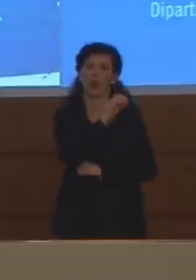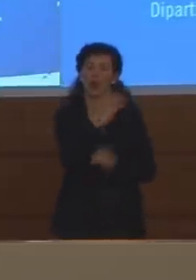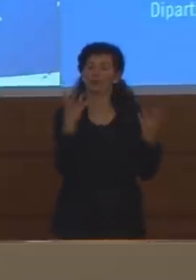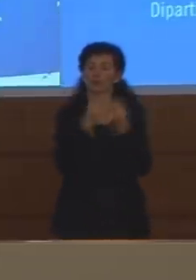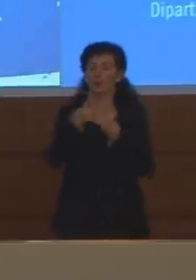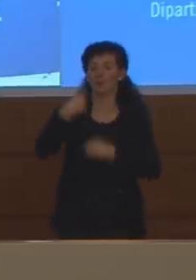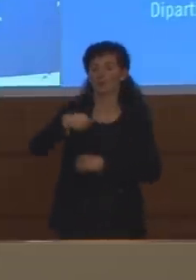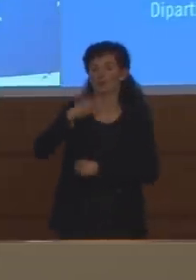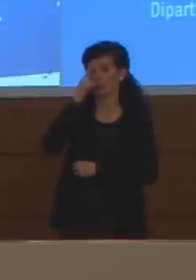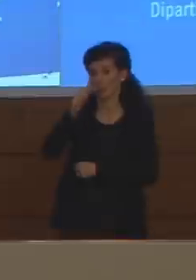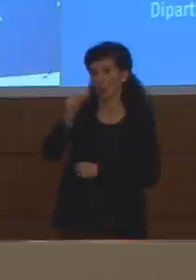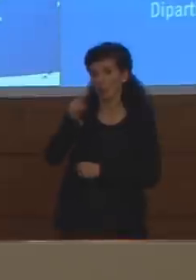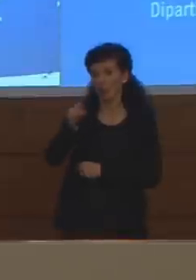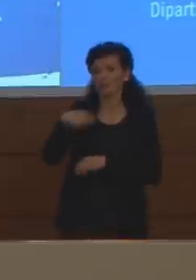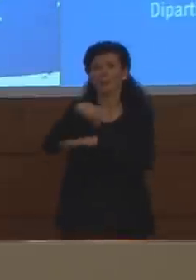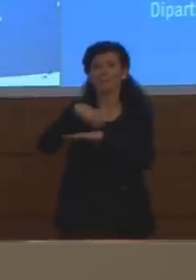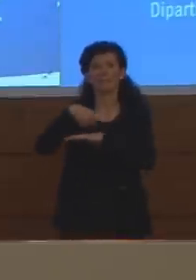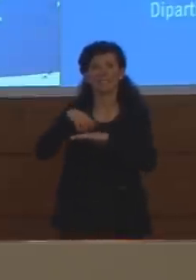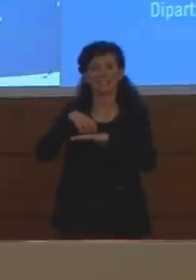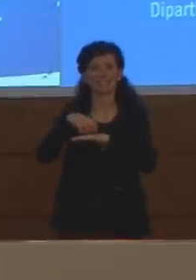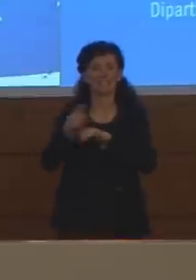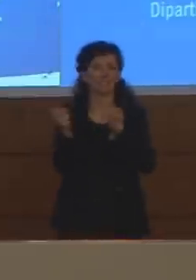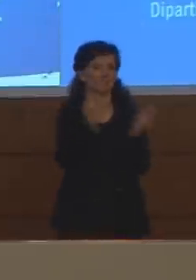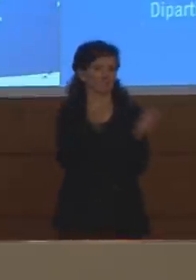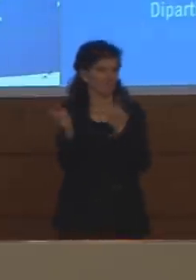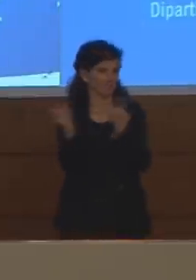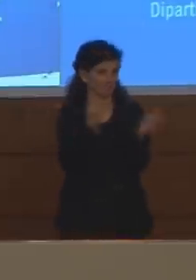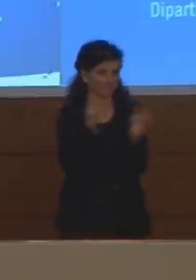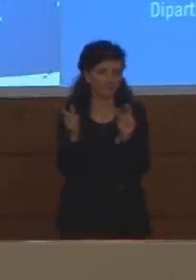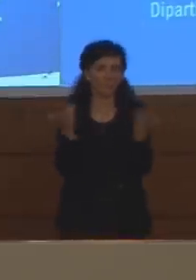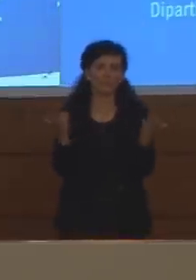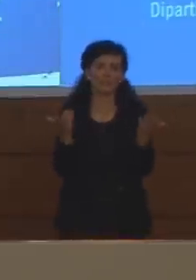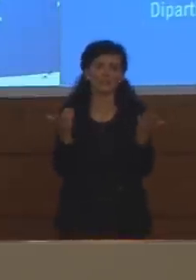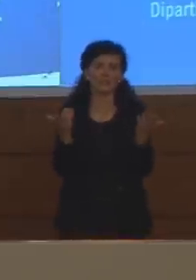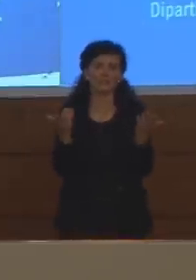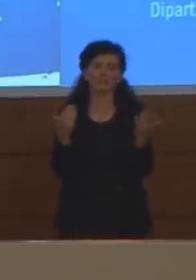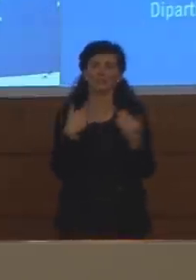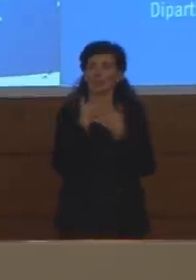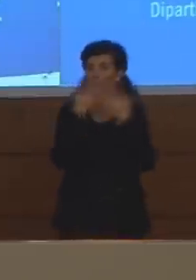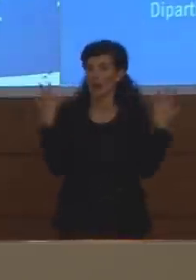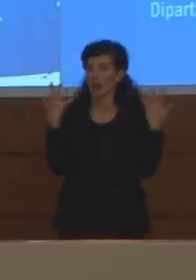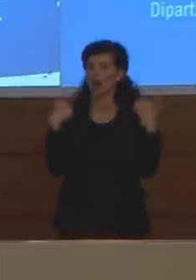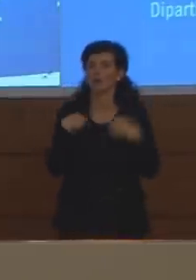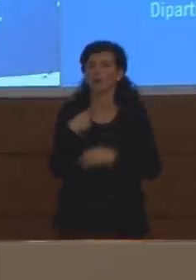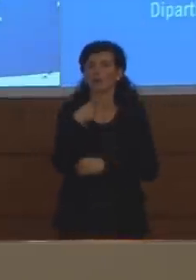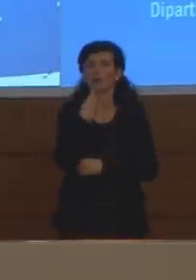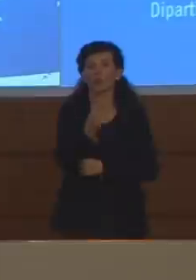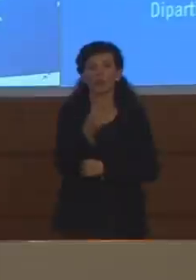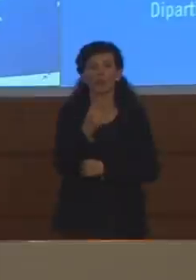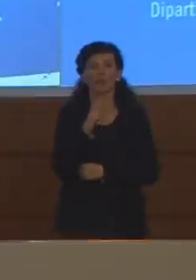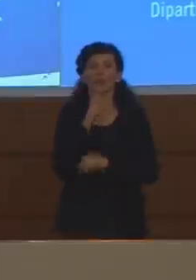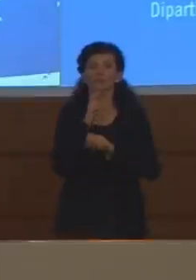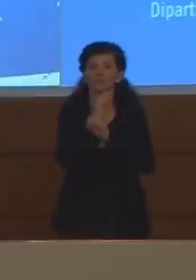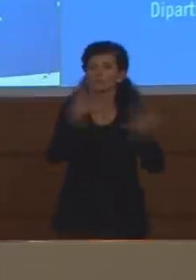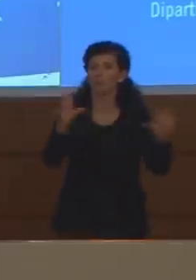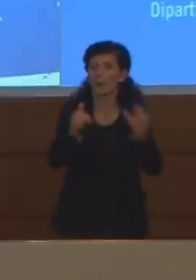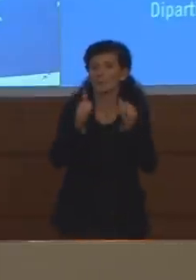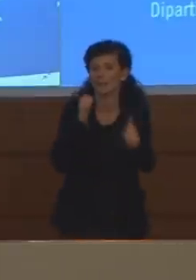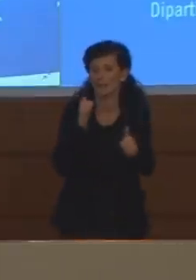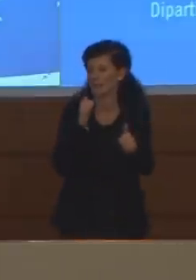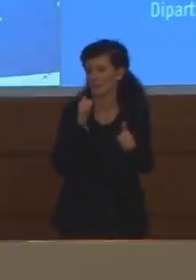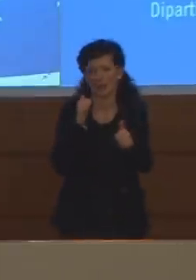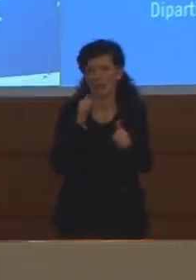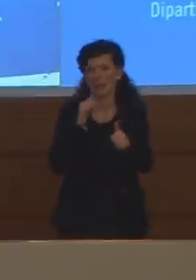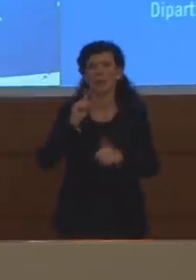Ministri interessati quindi è evidente che non si può parlare prima se non si riferisce a chi